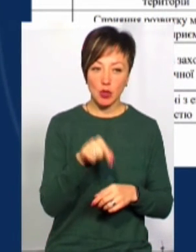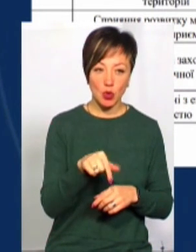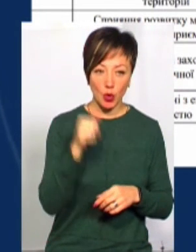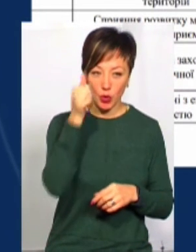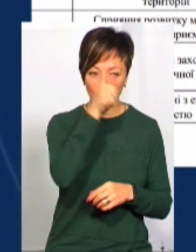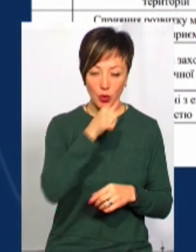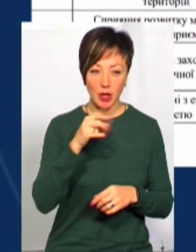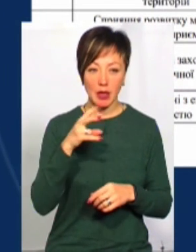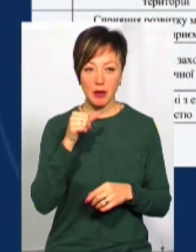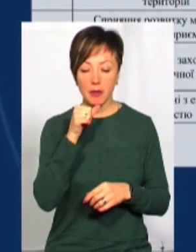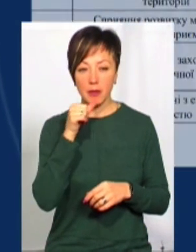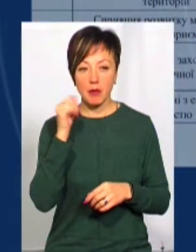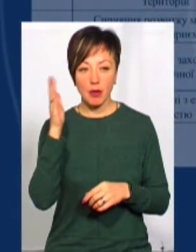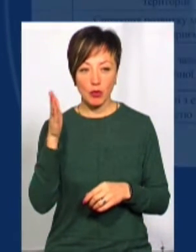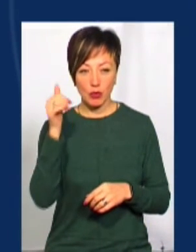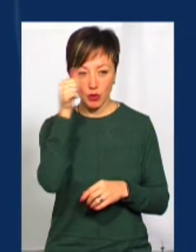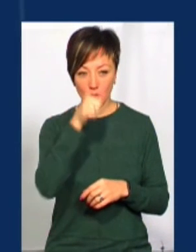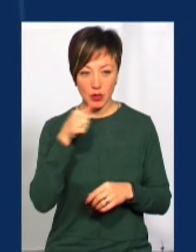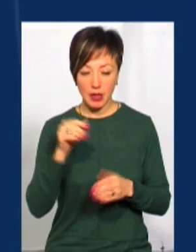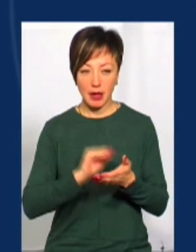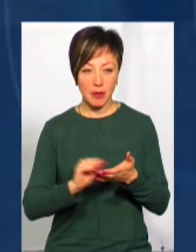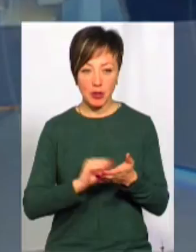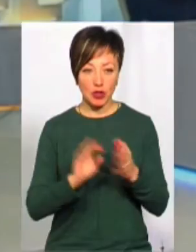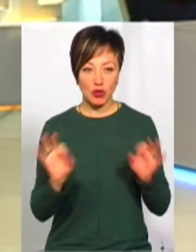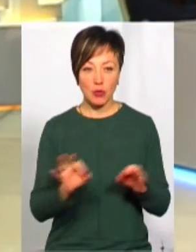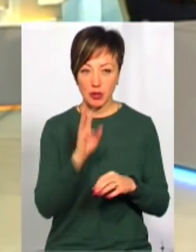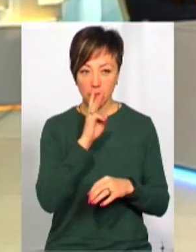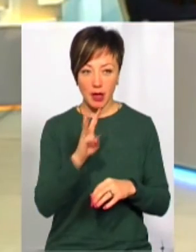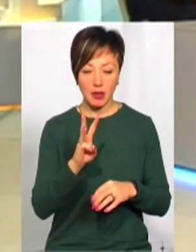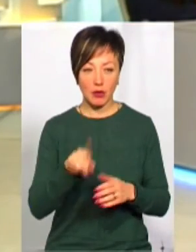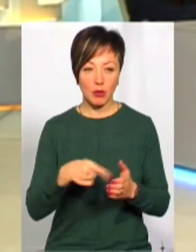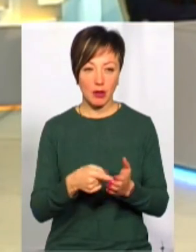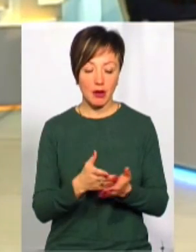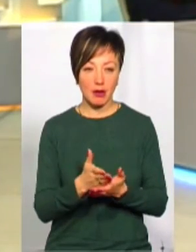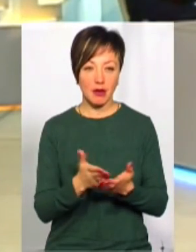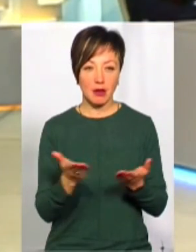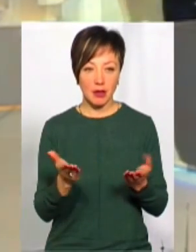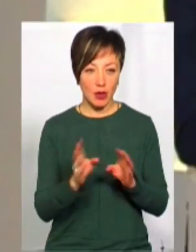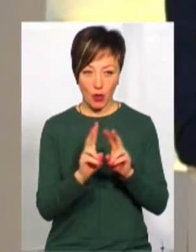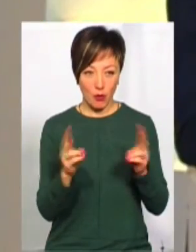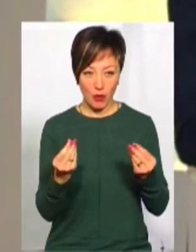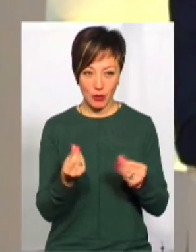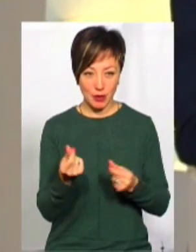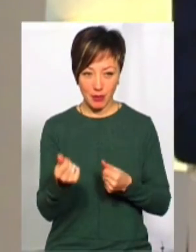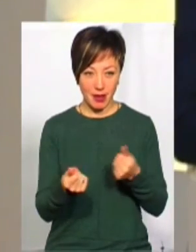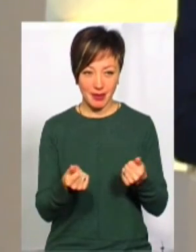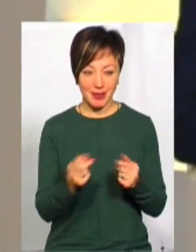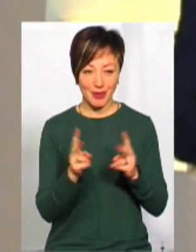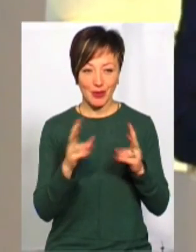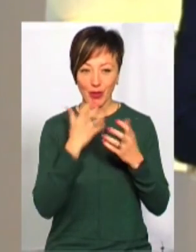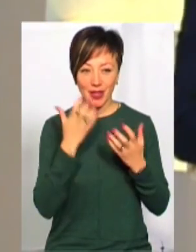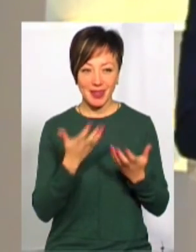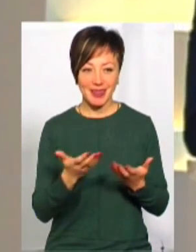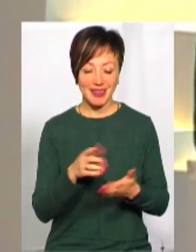року, ні в майбутньому році там не написано нічого про зарплати і комуналку. Тобто, там нікому гроші не платять і ніхто не